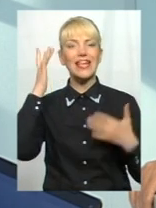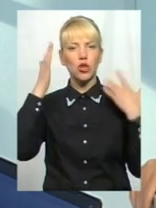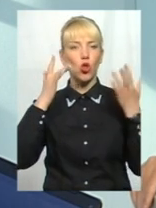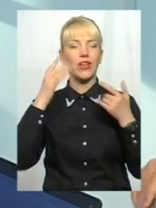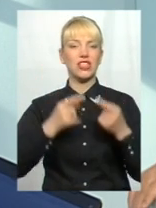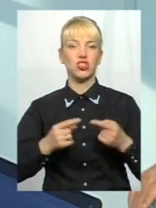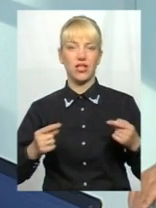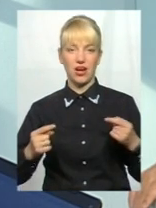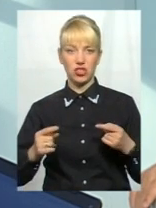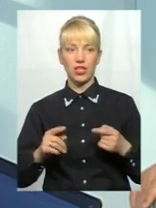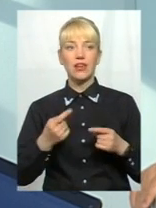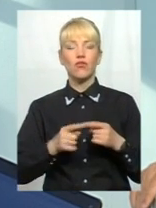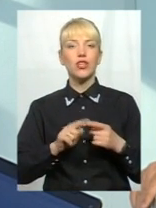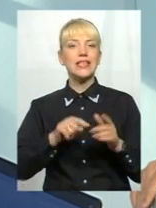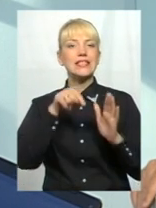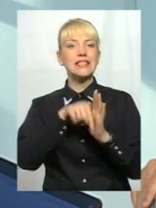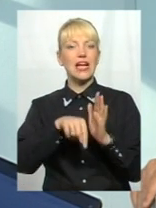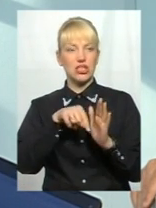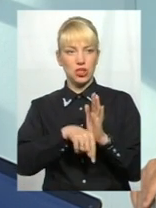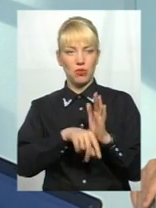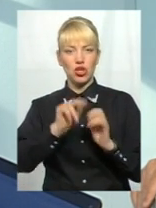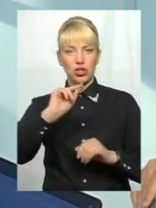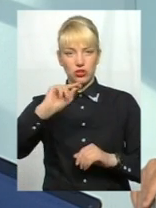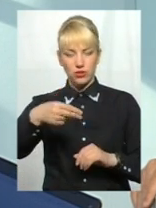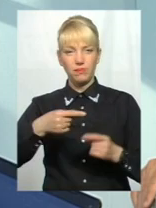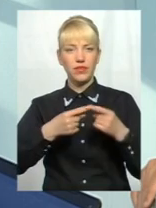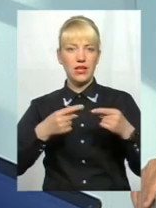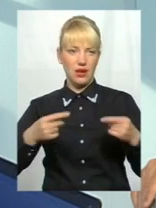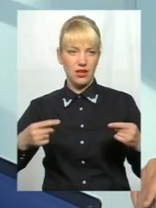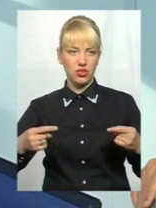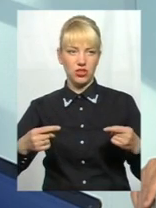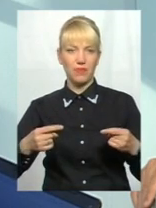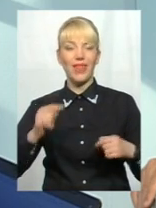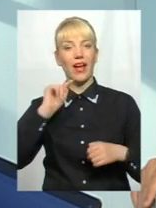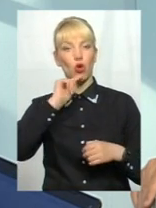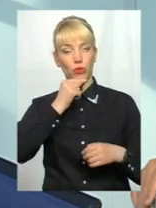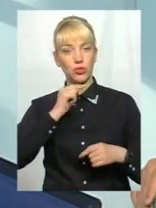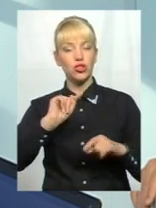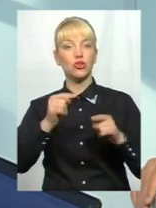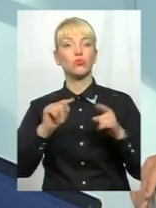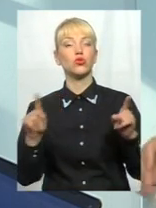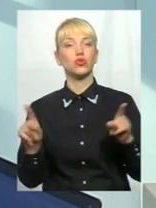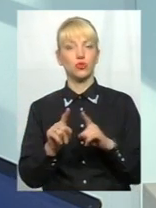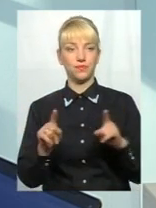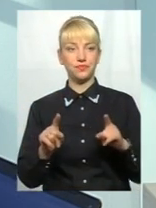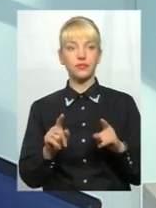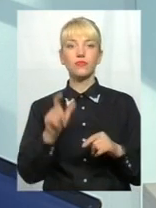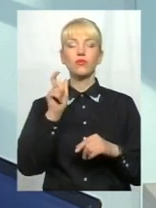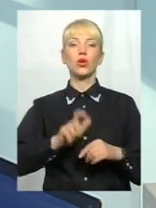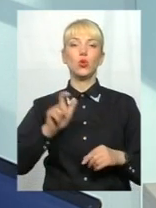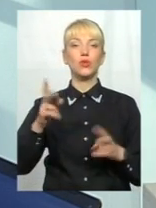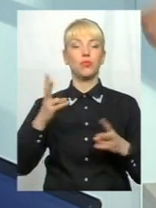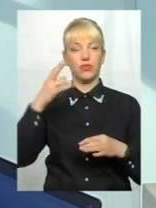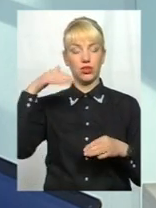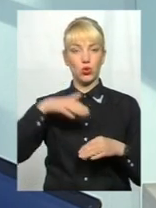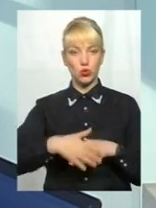як ви правильно сказали, вони більш значимі, чим речі економічні. Тому що люди повинні розуміти,